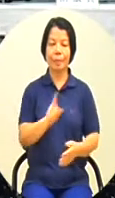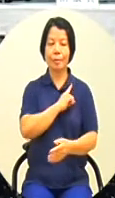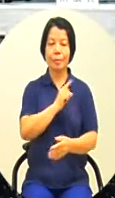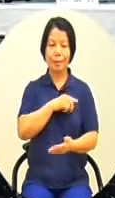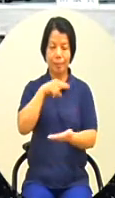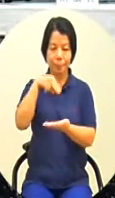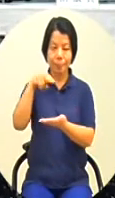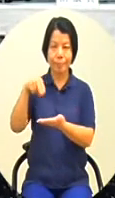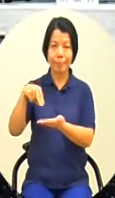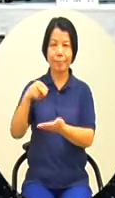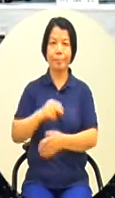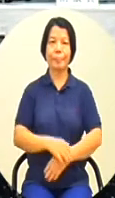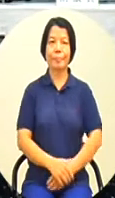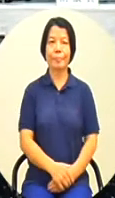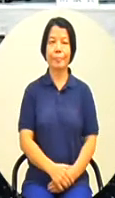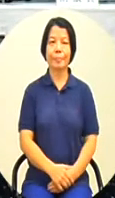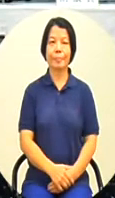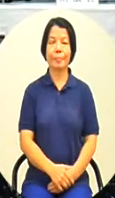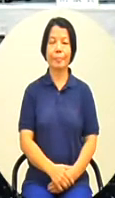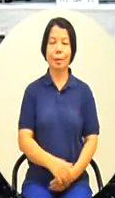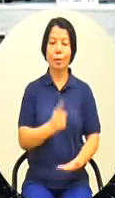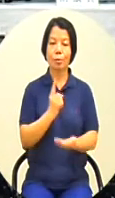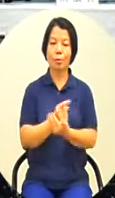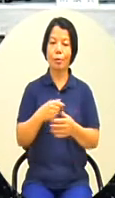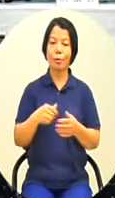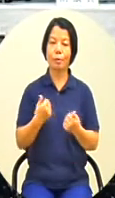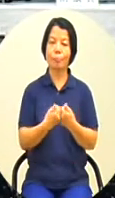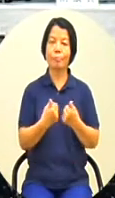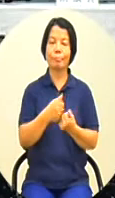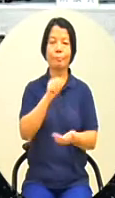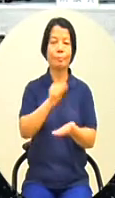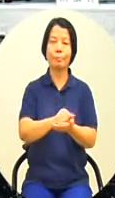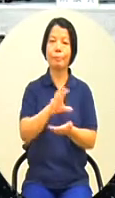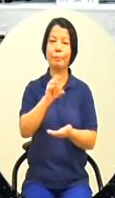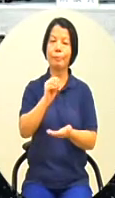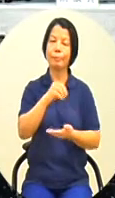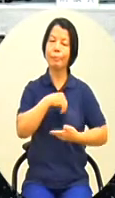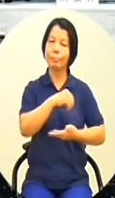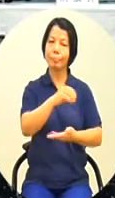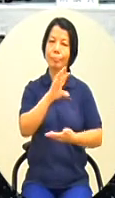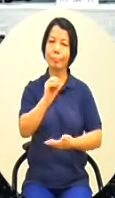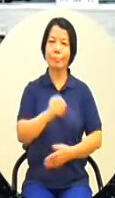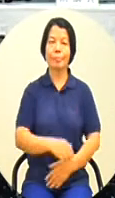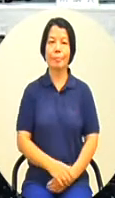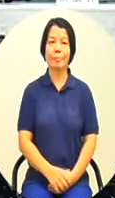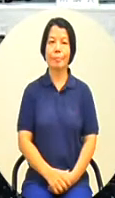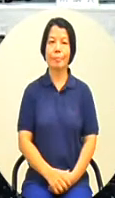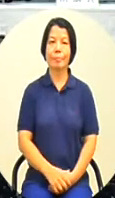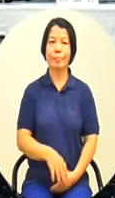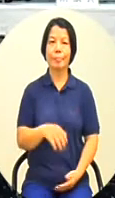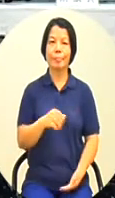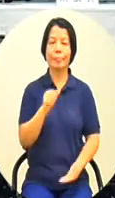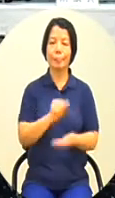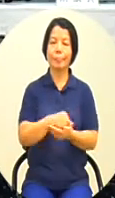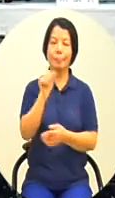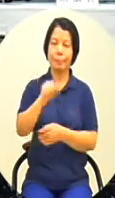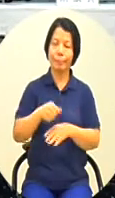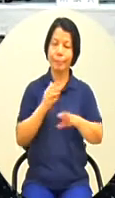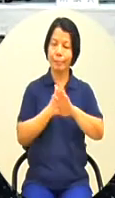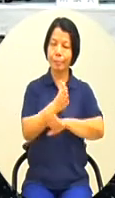與各位同仁對會議紀錄有沒有意見沒有意見我們會議紀錄就確認